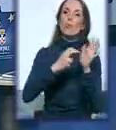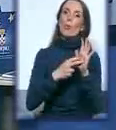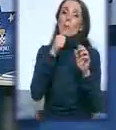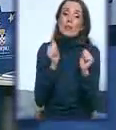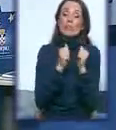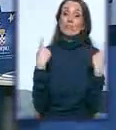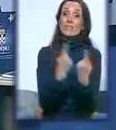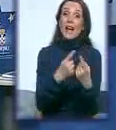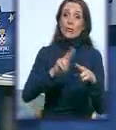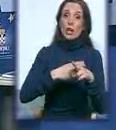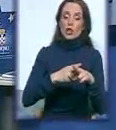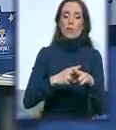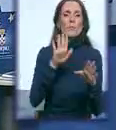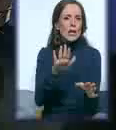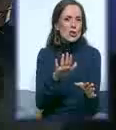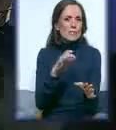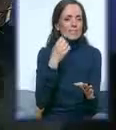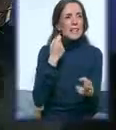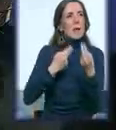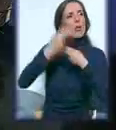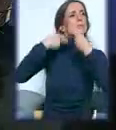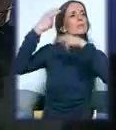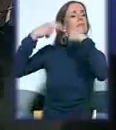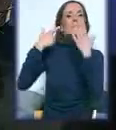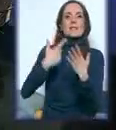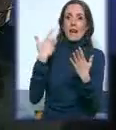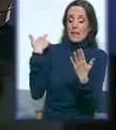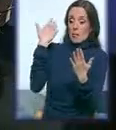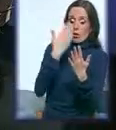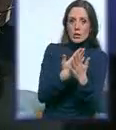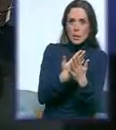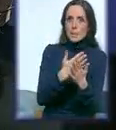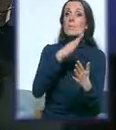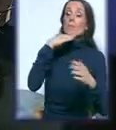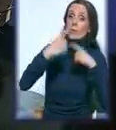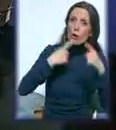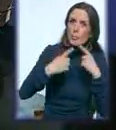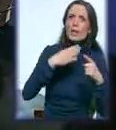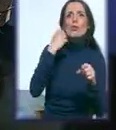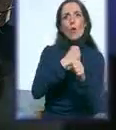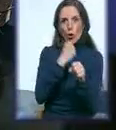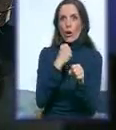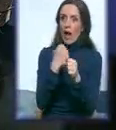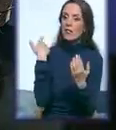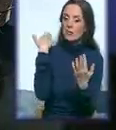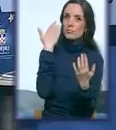Dakle, kada se vratimo malo gorene u sedom ove godine iza, mnogo priče i mnogo rada je bilo. Mnogo